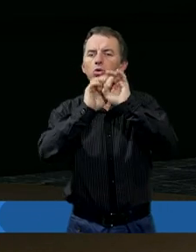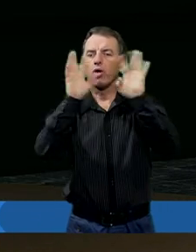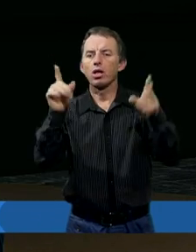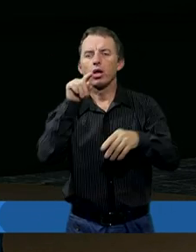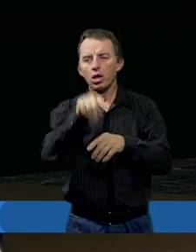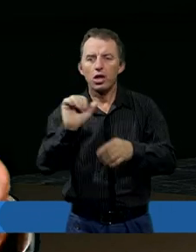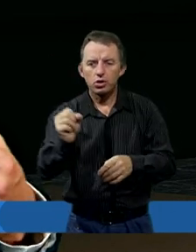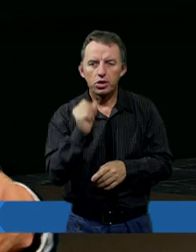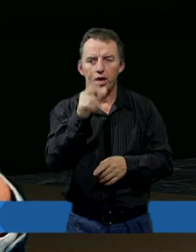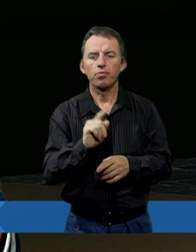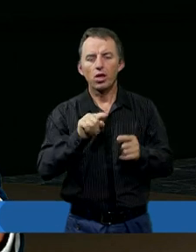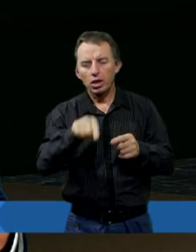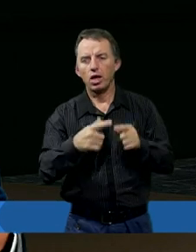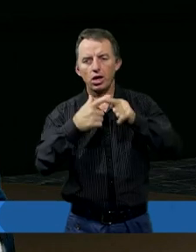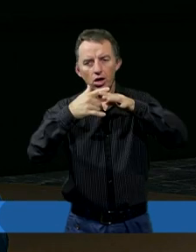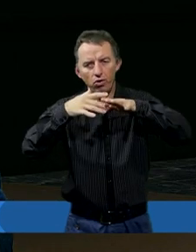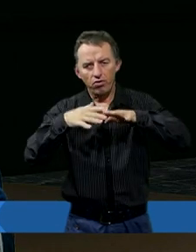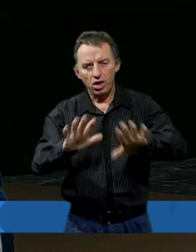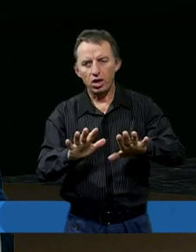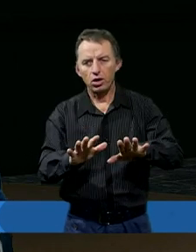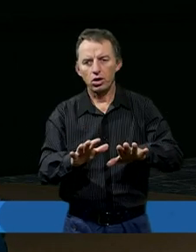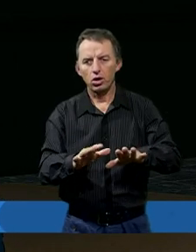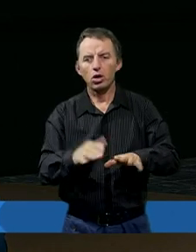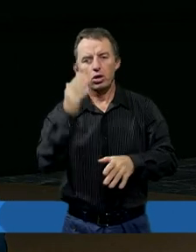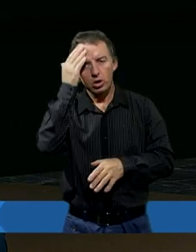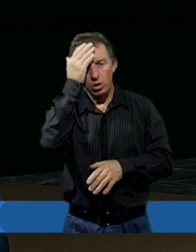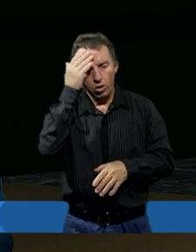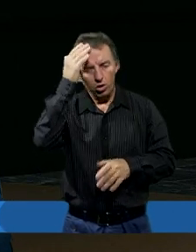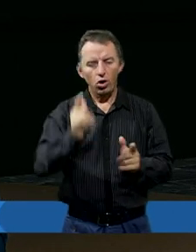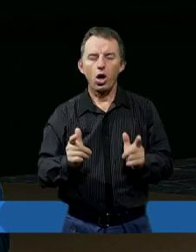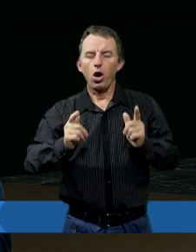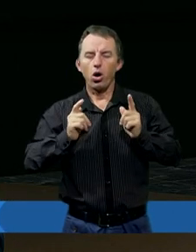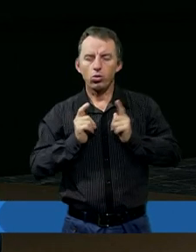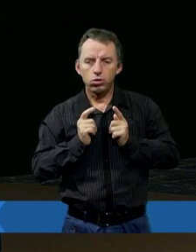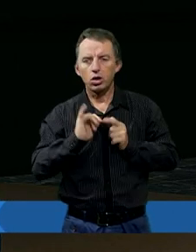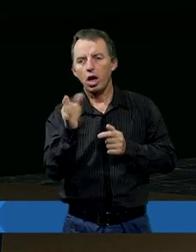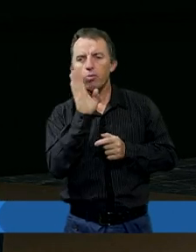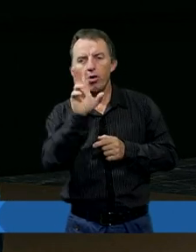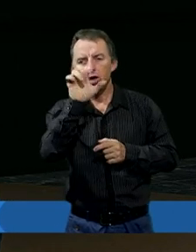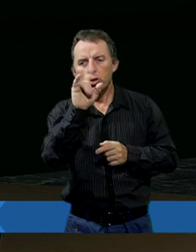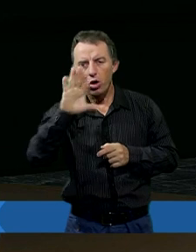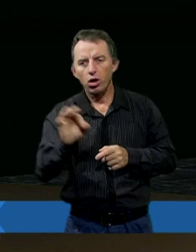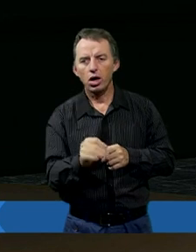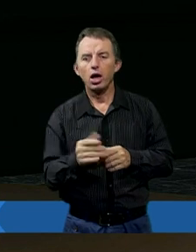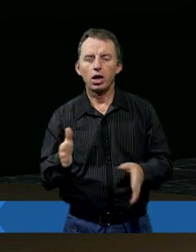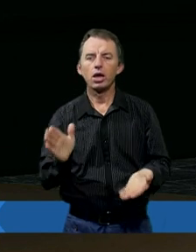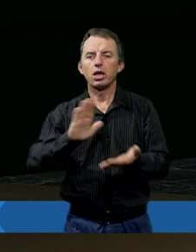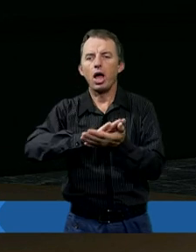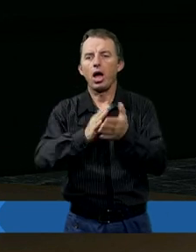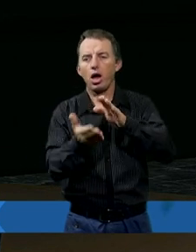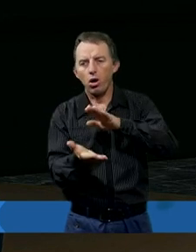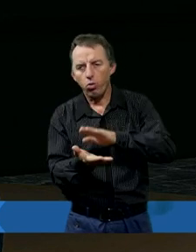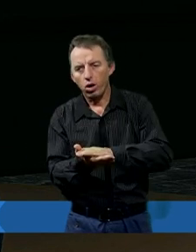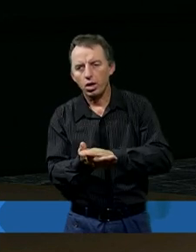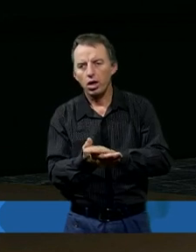zagodnienie, że jednak po tej chwili snu, odpoczynku, jak tutaj mówił Jod, tak jakby zakładał,